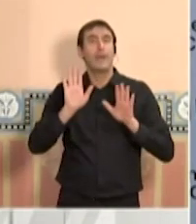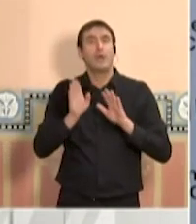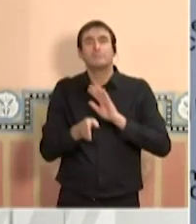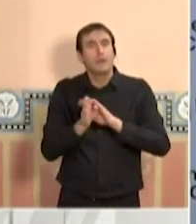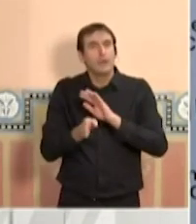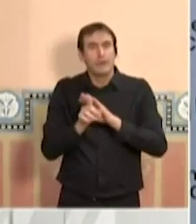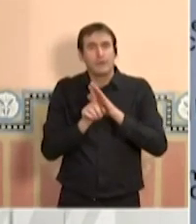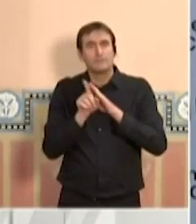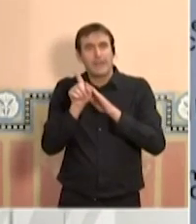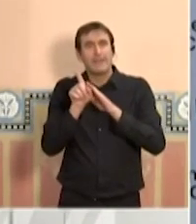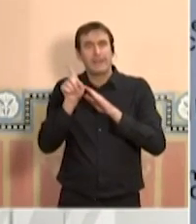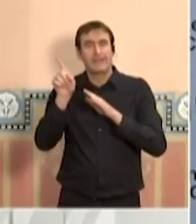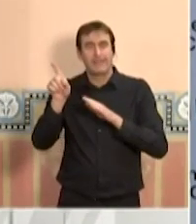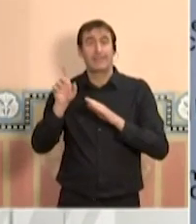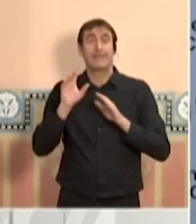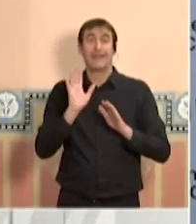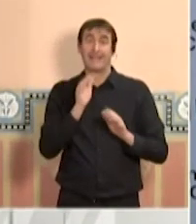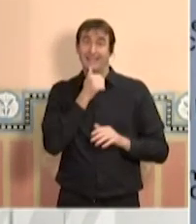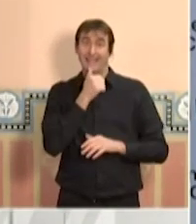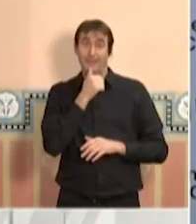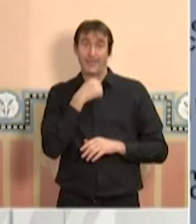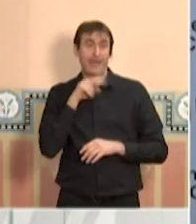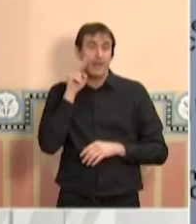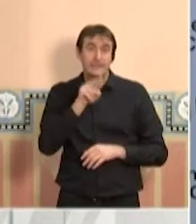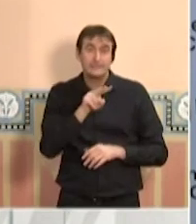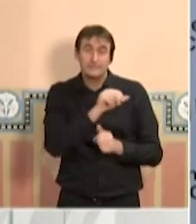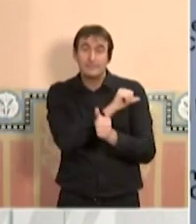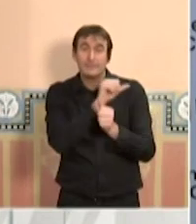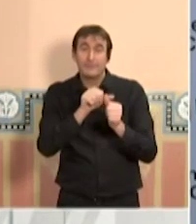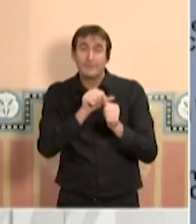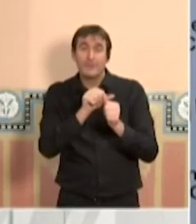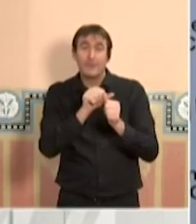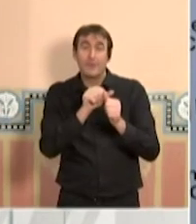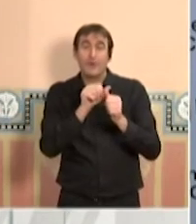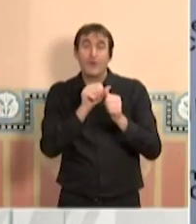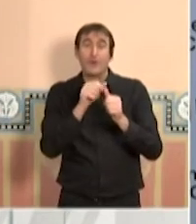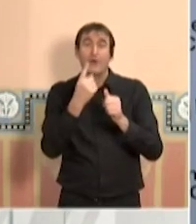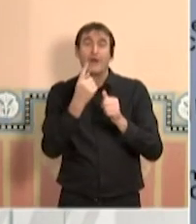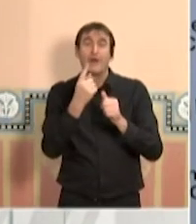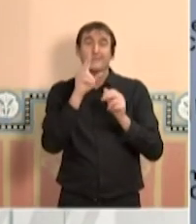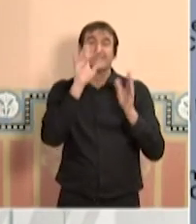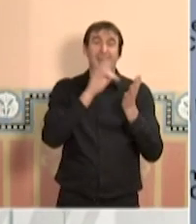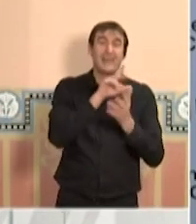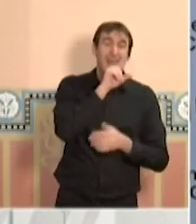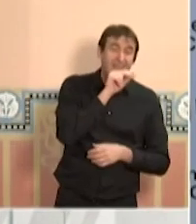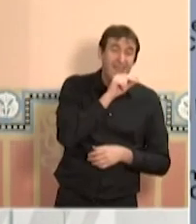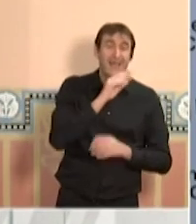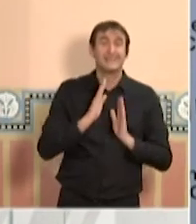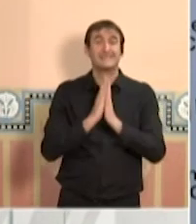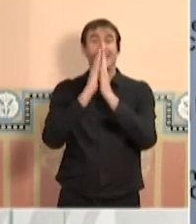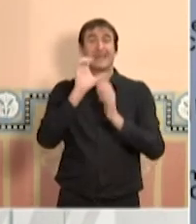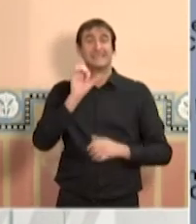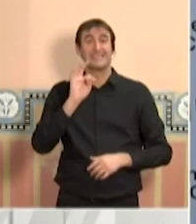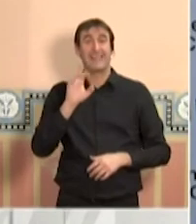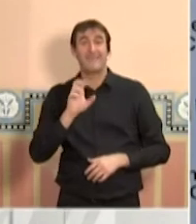No hem vist, de moment, una acceleració a conseqüència de Nadal, Sant Esteve i Cap d'Any, de moment.